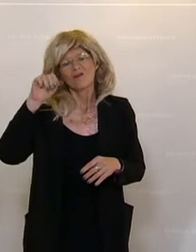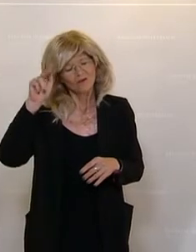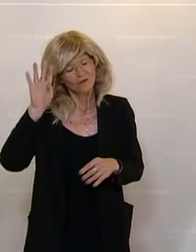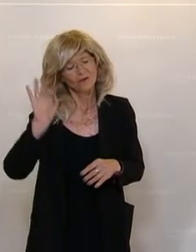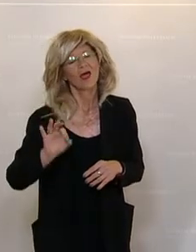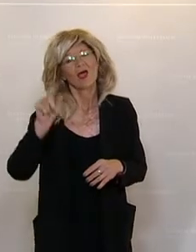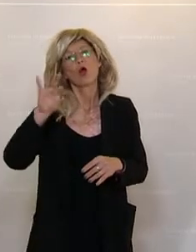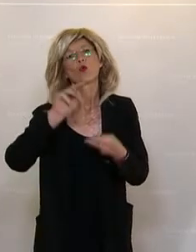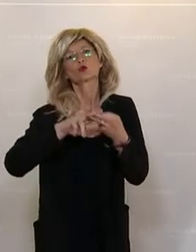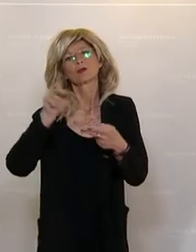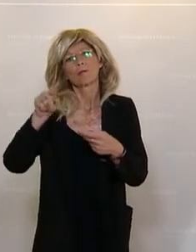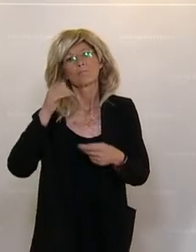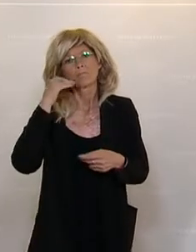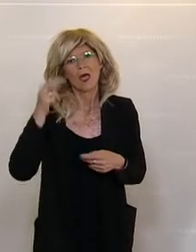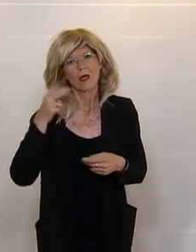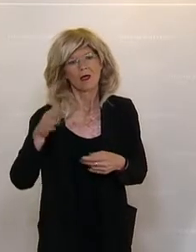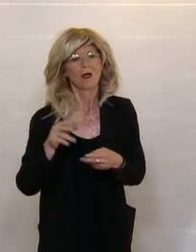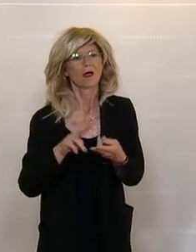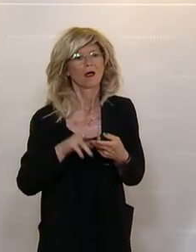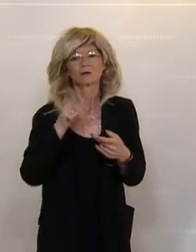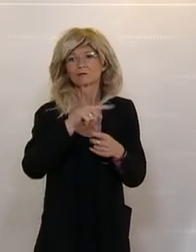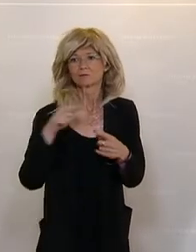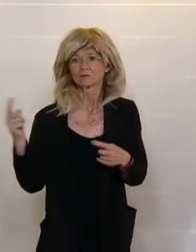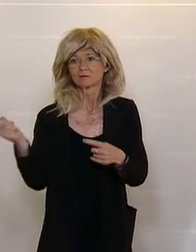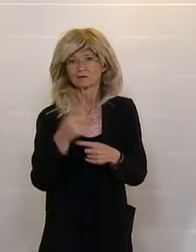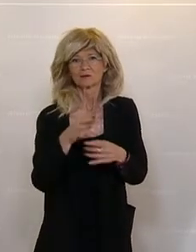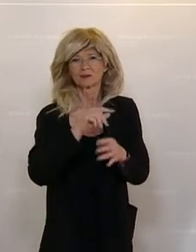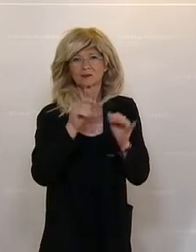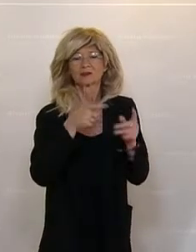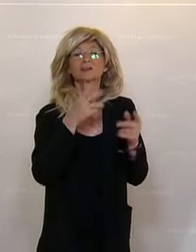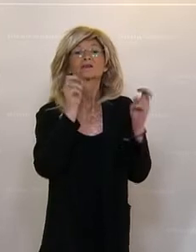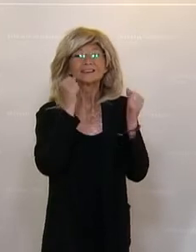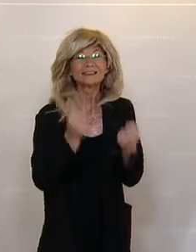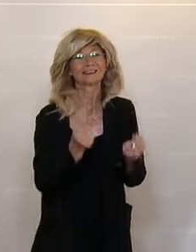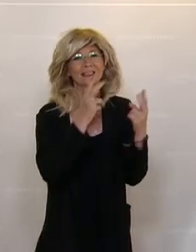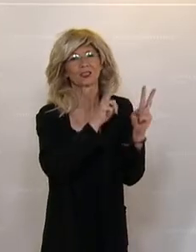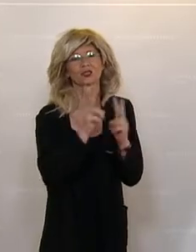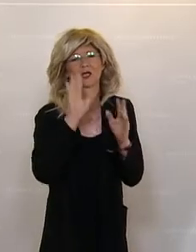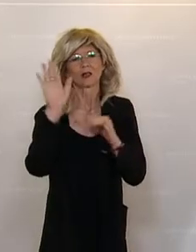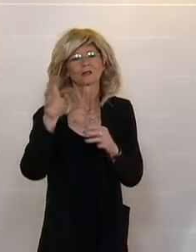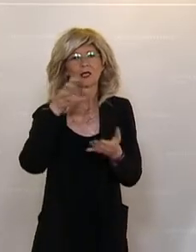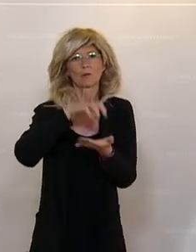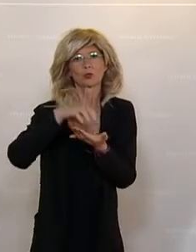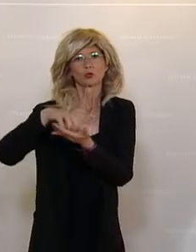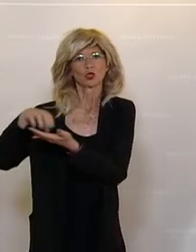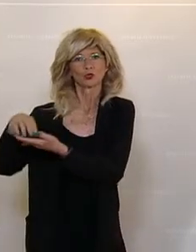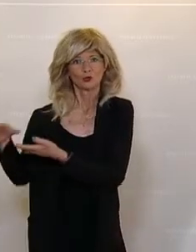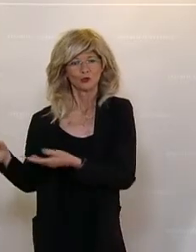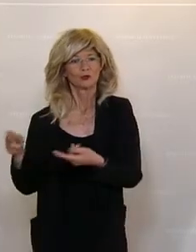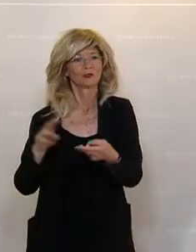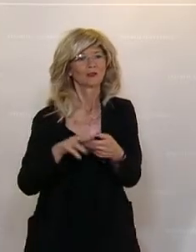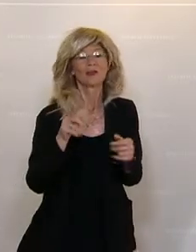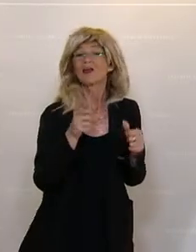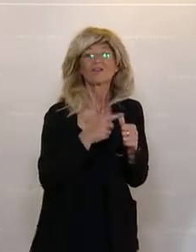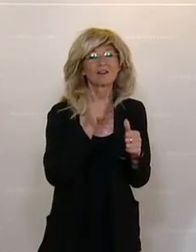Datenaustausch zwischen Polizei und Interventionsstellen sicherzustellen. Und zwar auch dann, wenn es kein Annäherungsbetretungsverbot